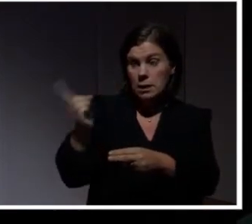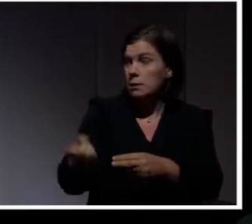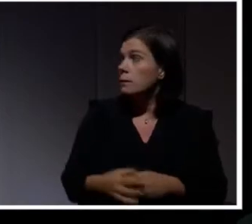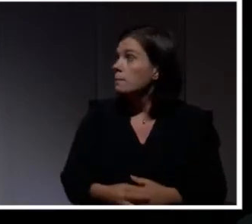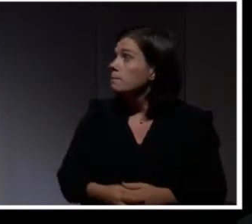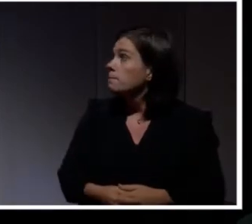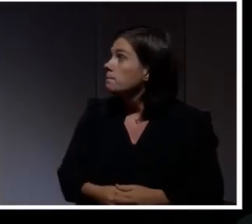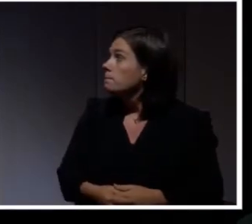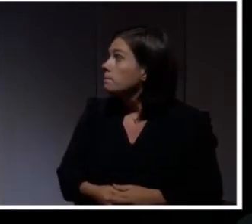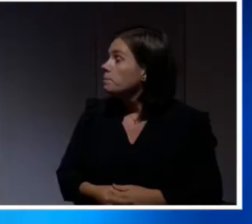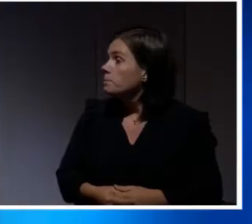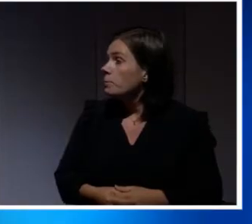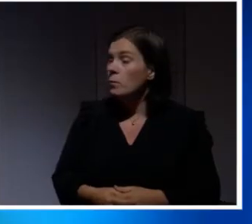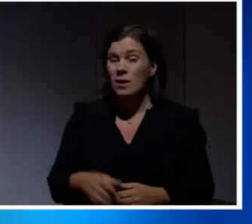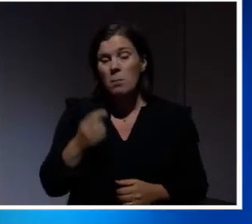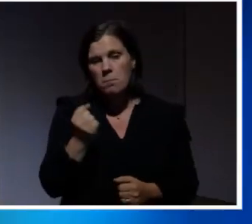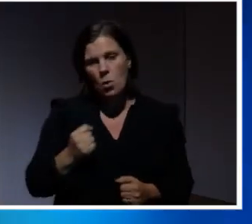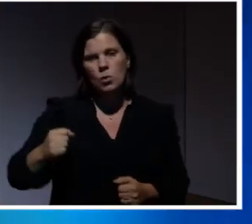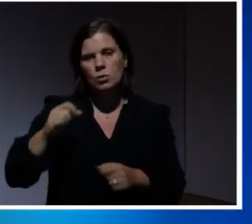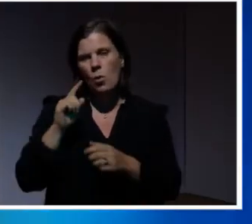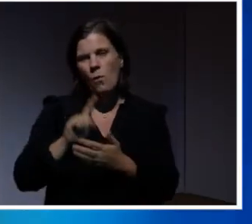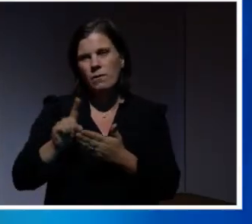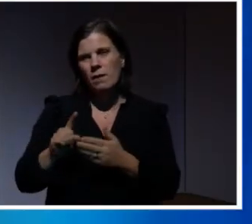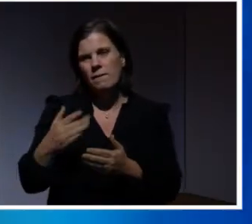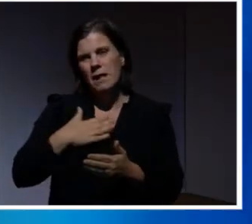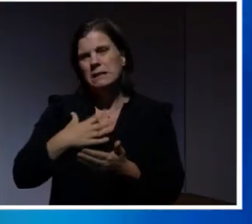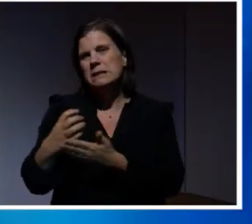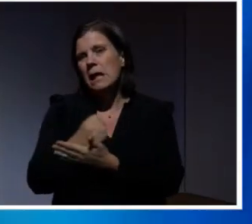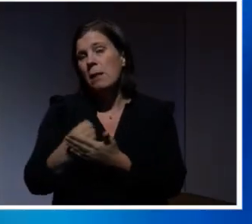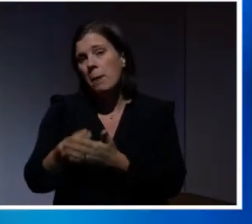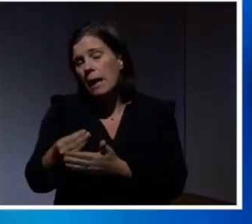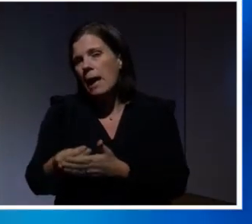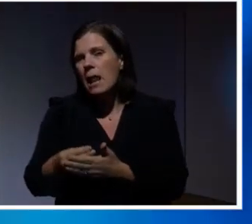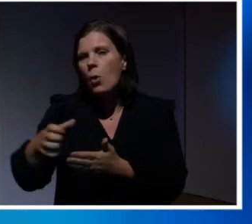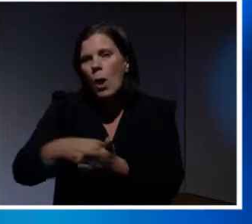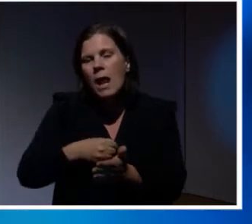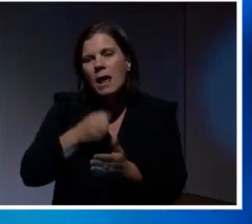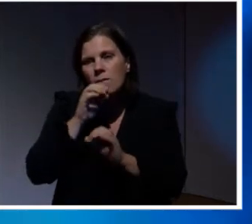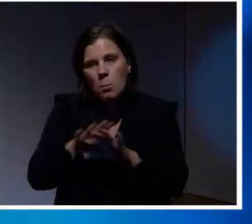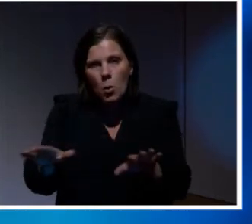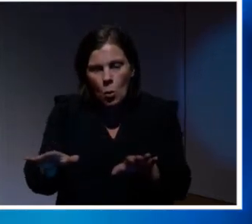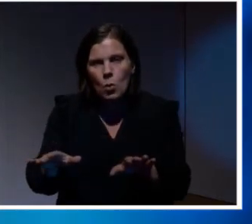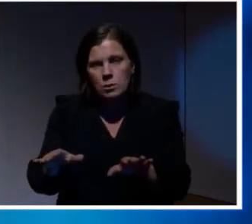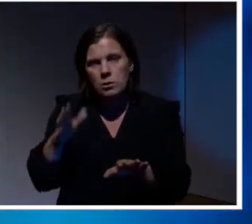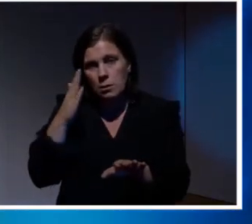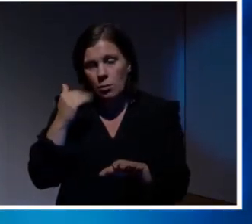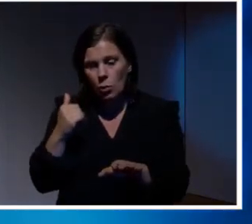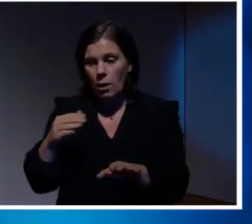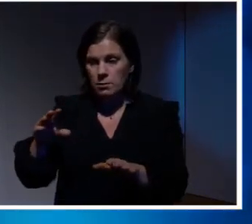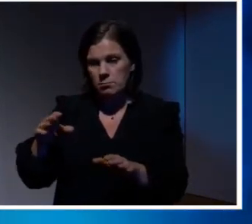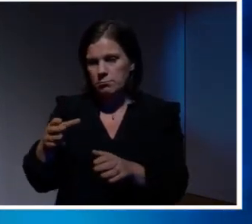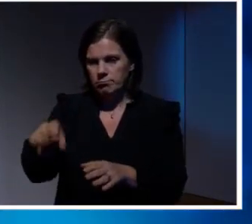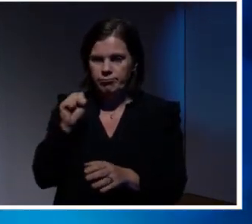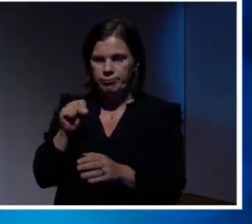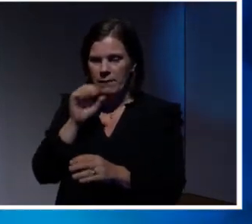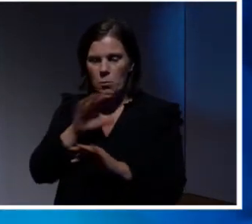Sen har det hittills handlat mest om brott i syfte att tjäna pengar. Eller stjäla information som går att omsätta i pengar. Och nu har vi då